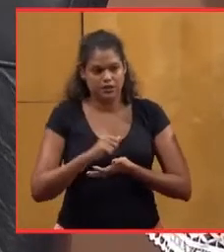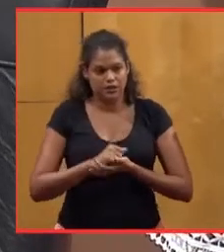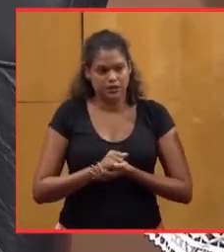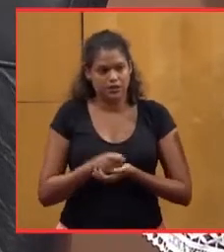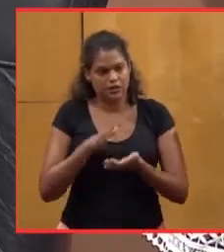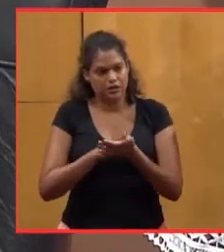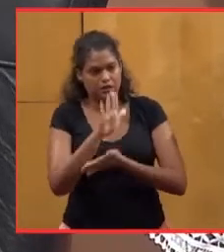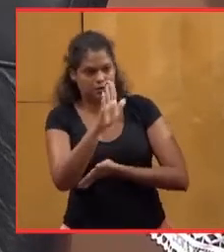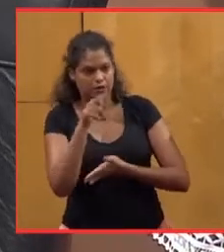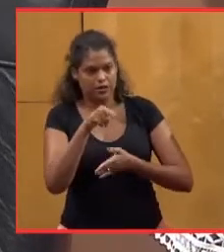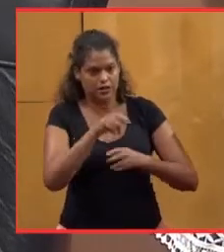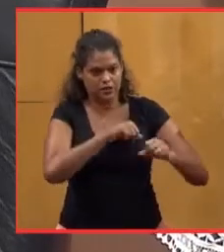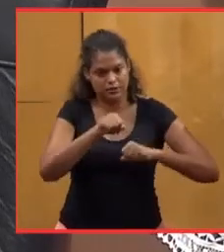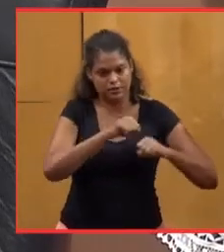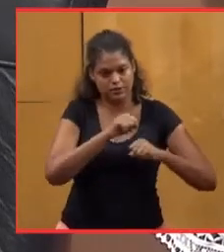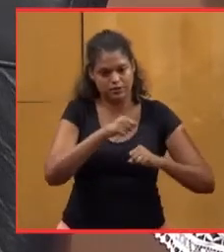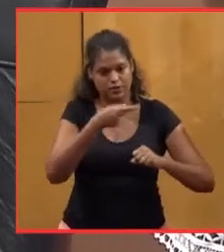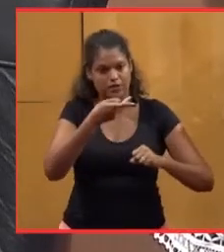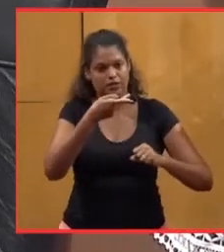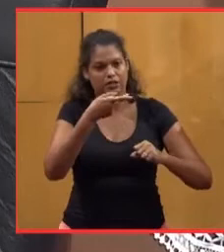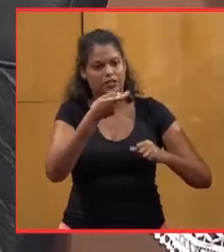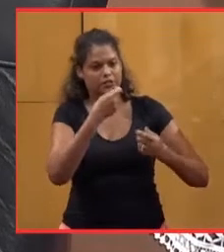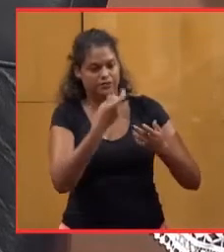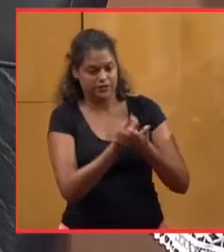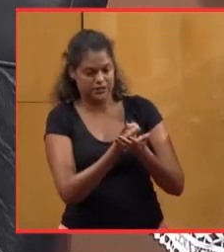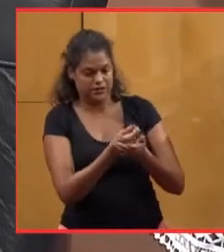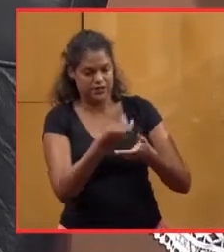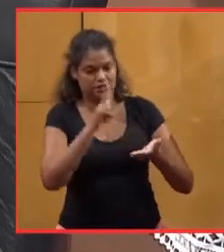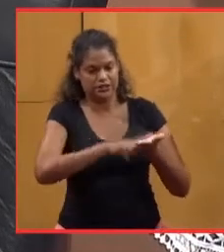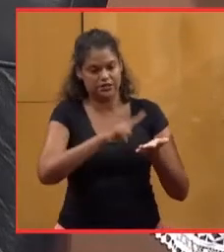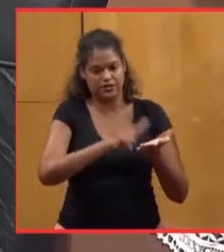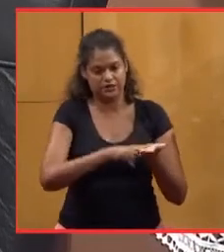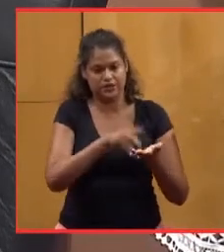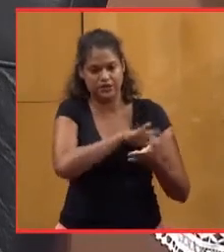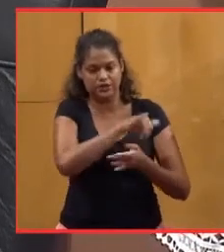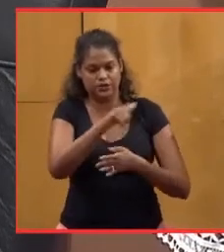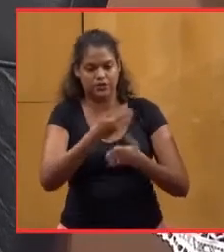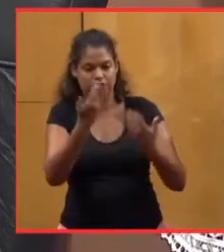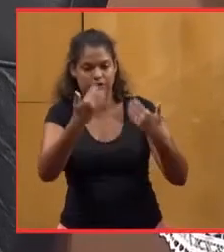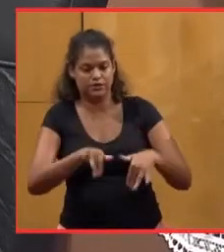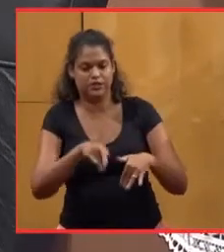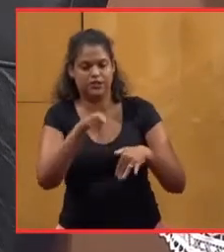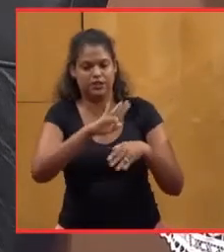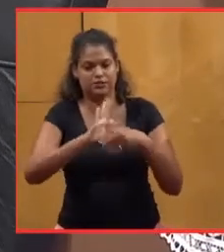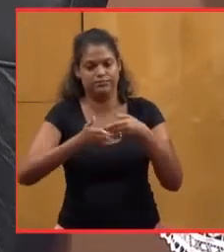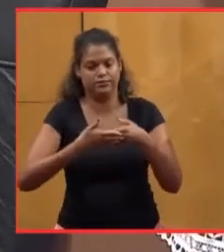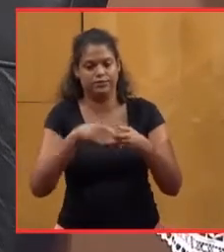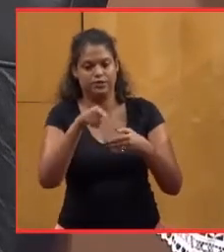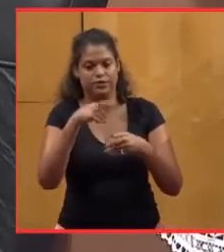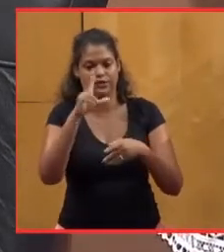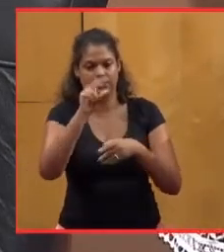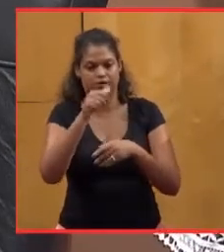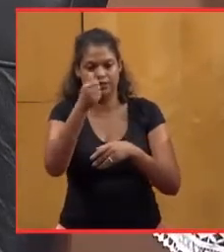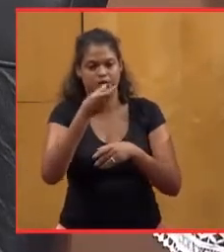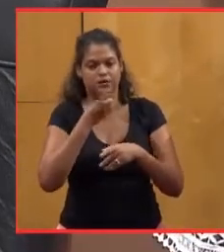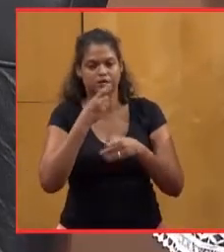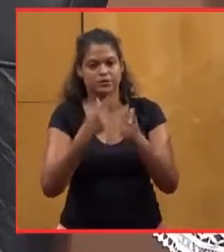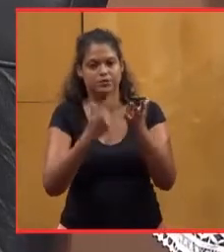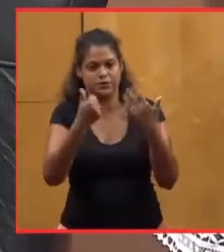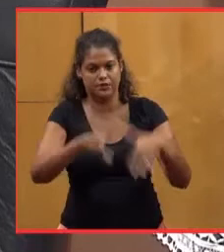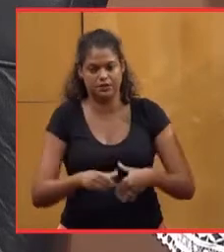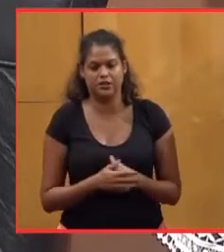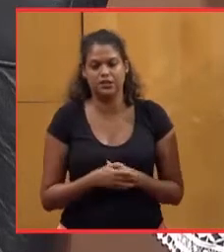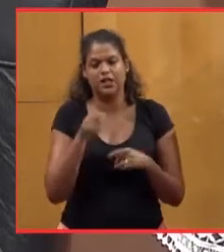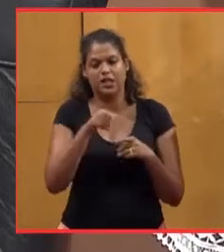des mouvements financiers réels de l'année 2016 jusqu'à sa clôture au 31 décembre 2016. Les informations